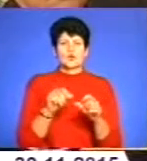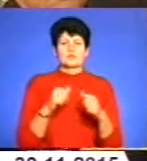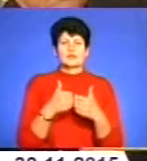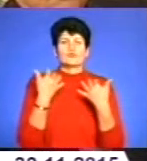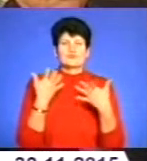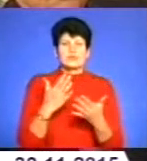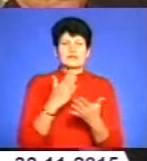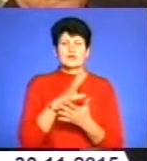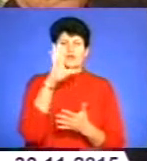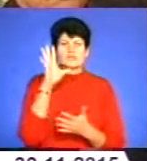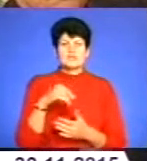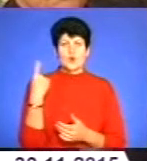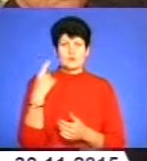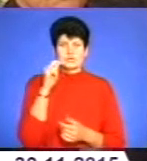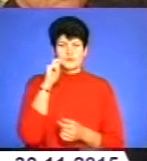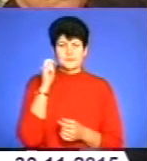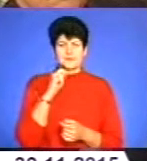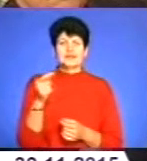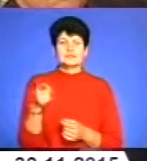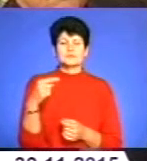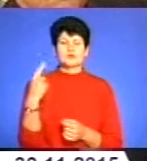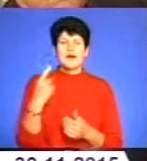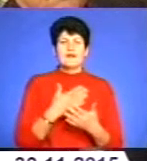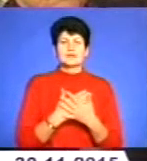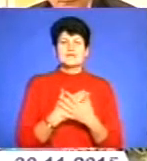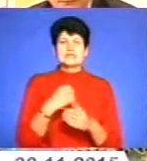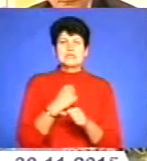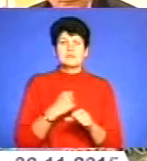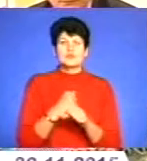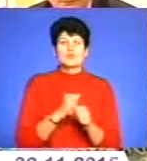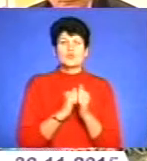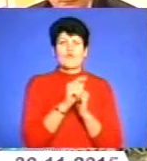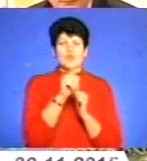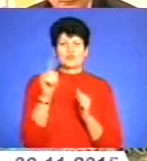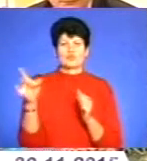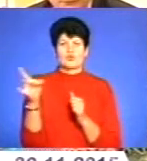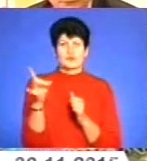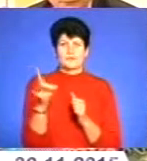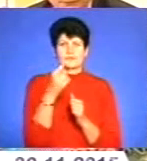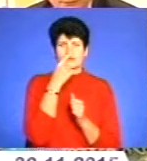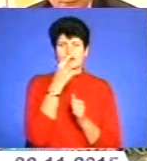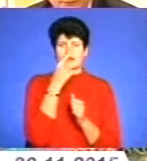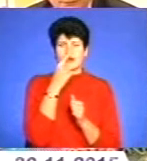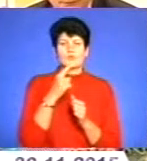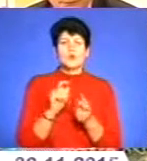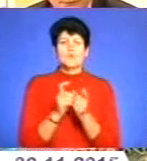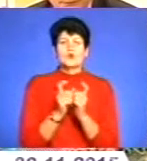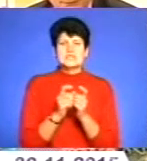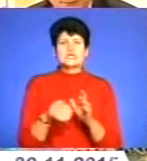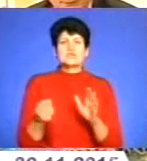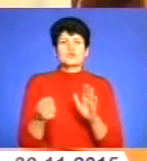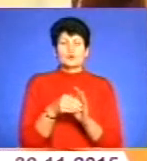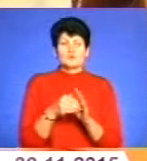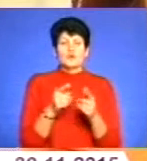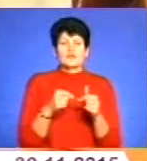у всіх областях України. На Тернопільщині активісти працюють у кожному районі. Днями борці з корупцією організували